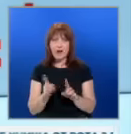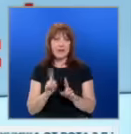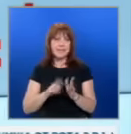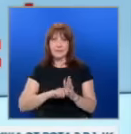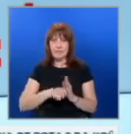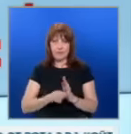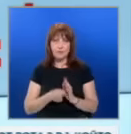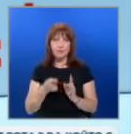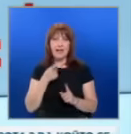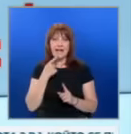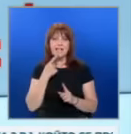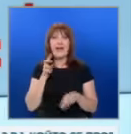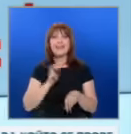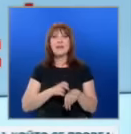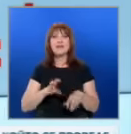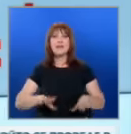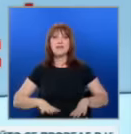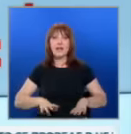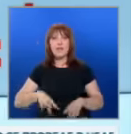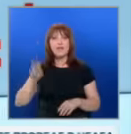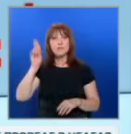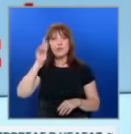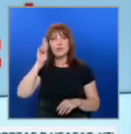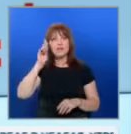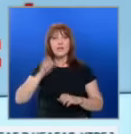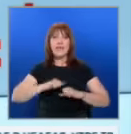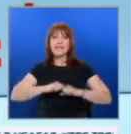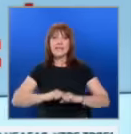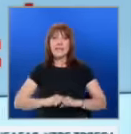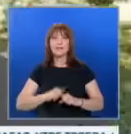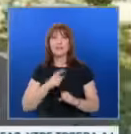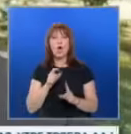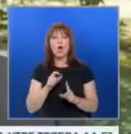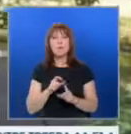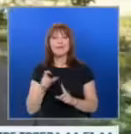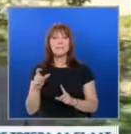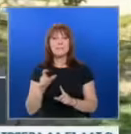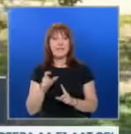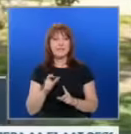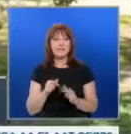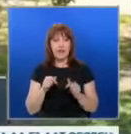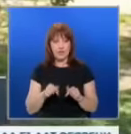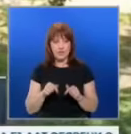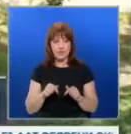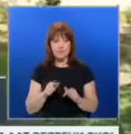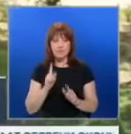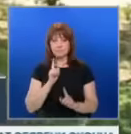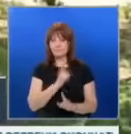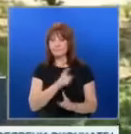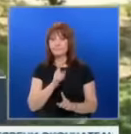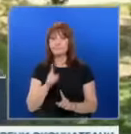приключили. Това съобщи в Димитровград, изпълниятелния директор на НАП Румен Спецов. Още днес съм разпоредил